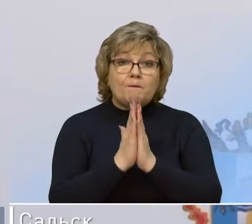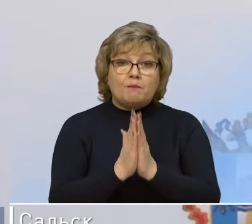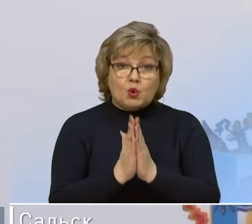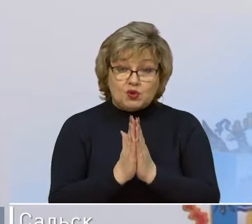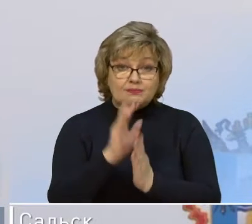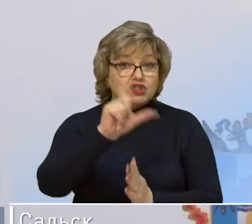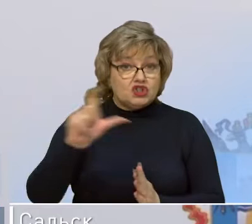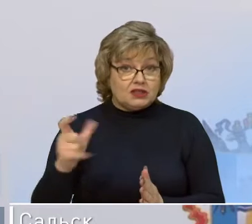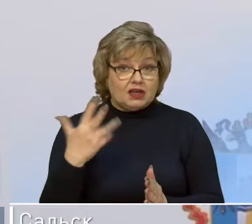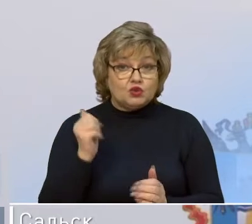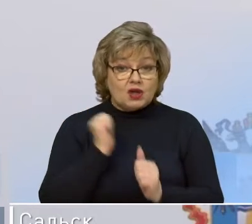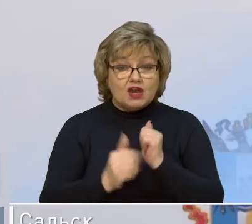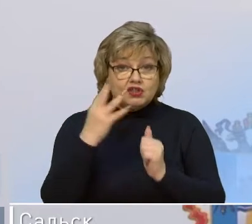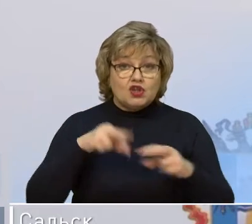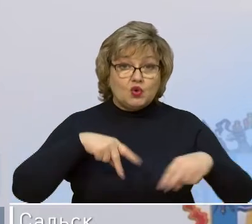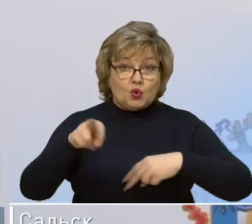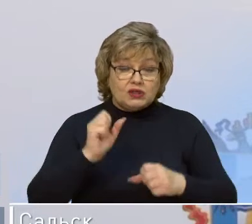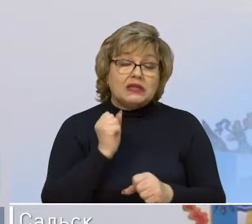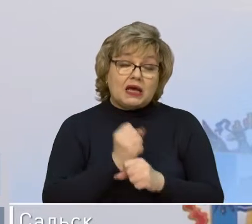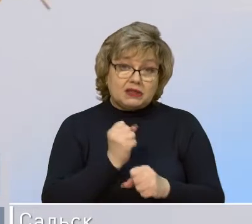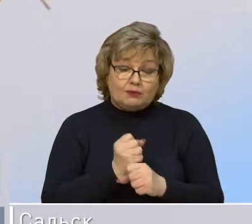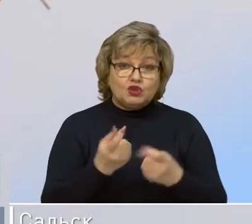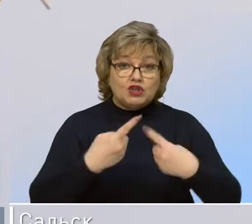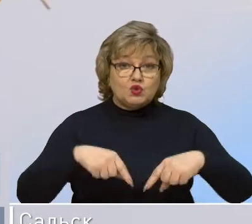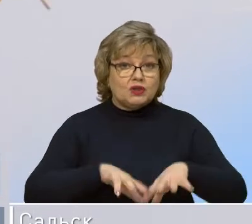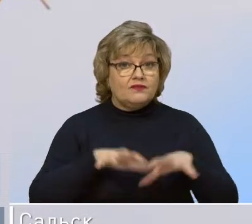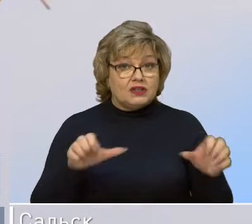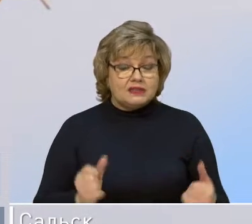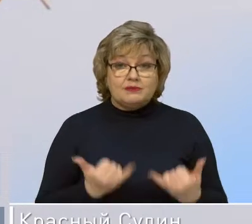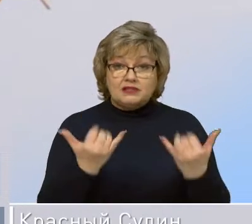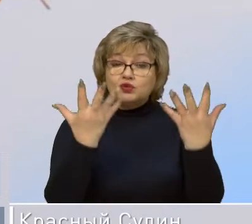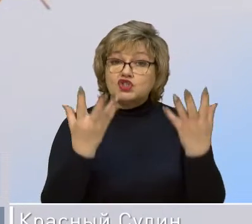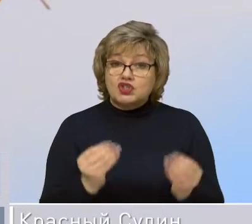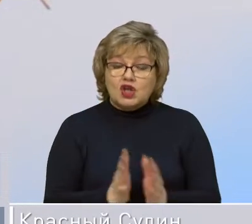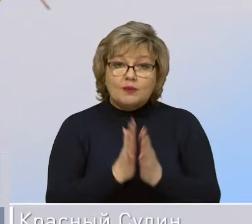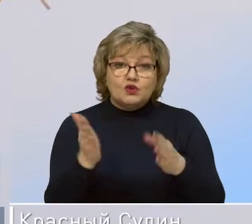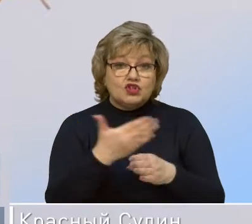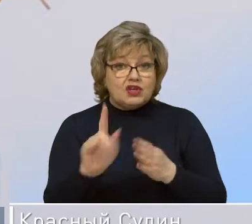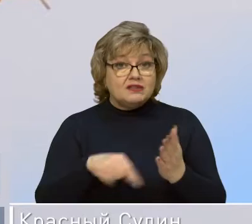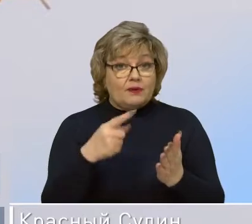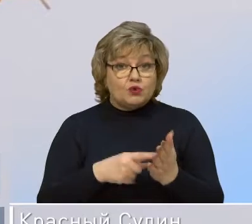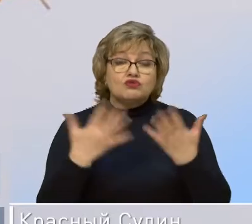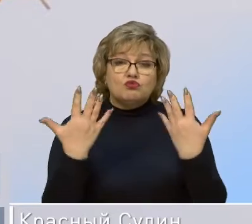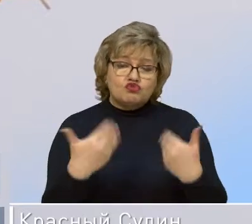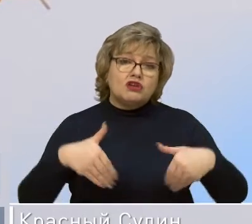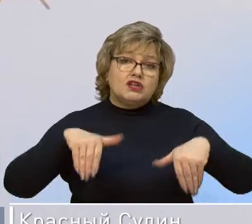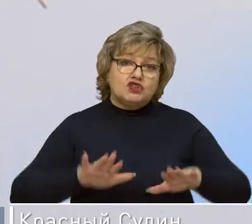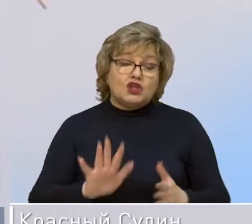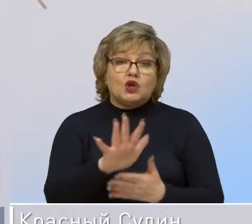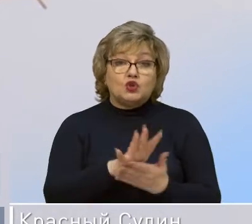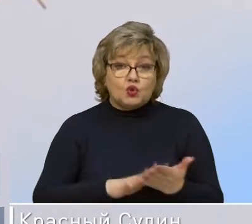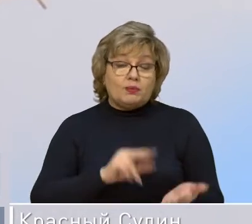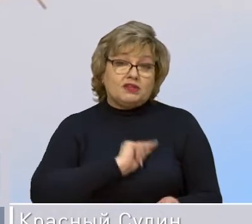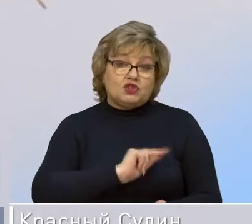ходят по мосту, и отработали его соответствующими органами власти. На сегодняшний день большая часть вопросов уже решена, но работа